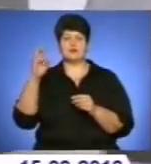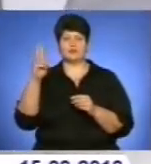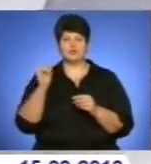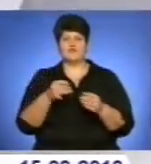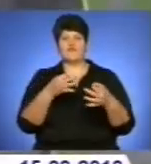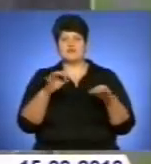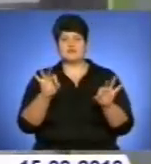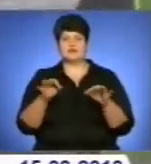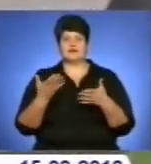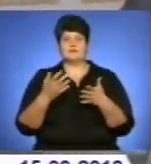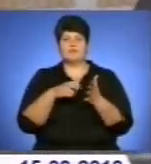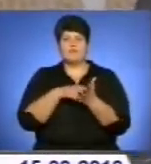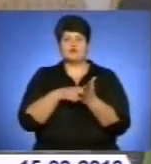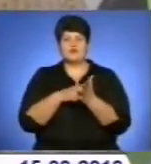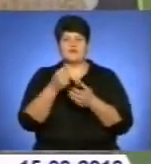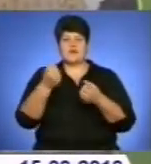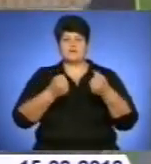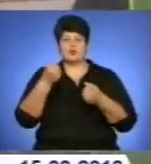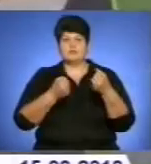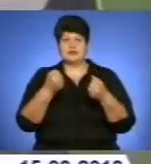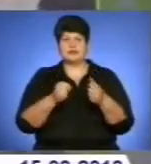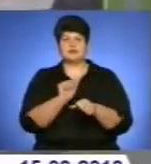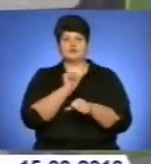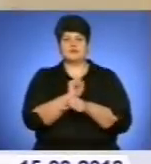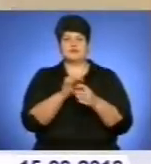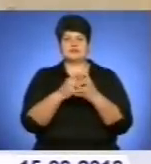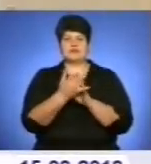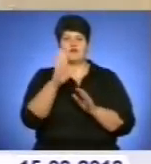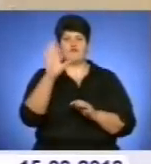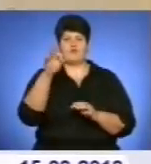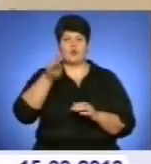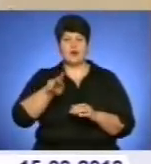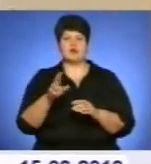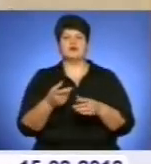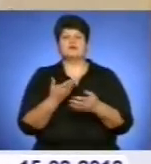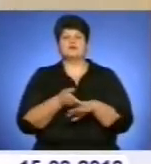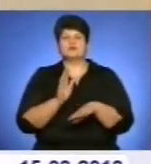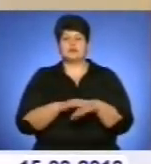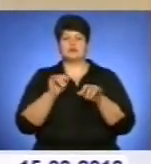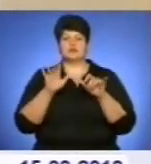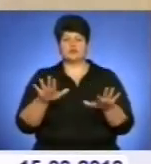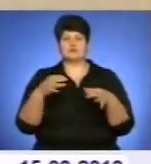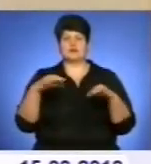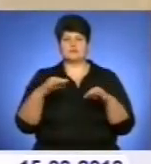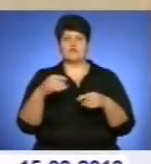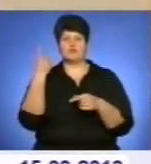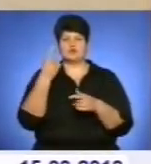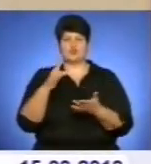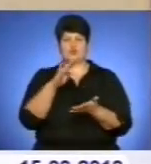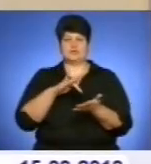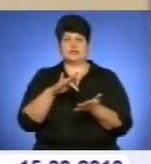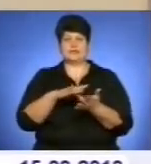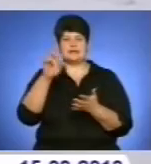автомобільний затор. Завдяки злагодженій роботі усіх екстрених служб, його вдалося оперативно ліквідувати та відновити рух. На